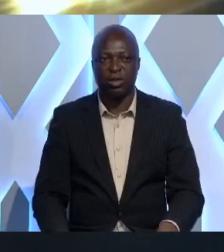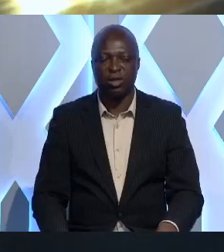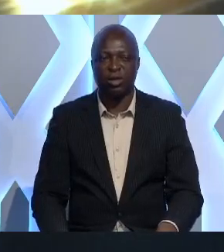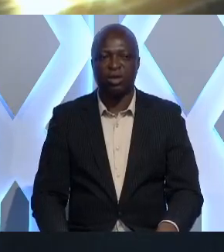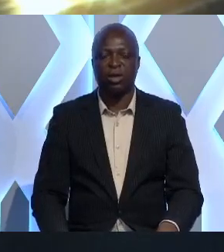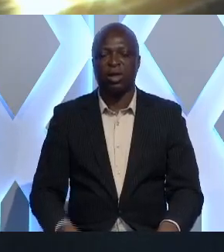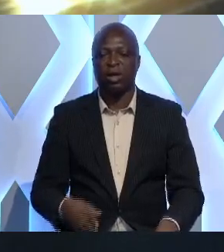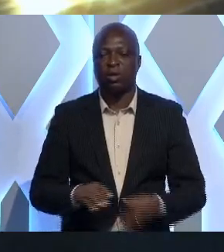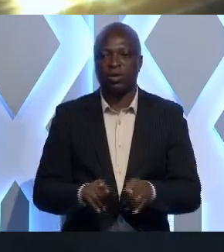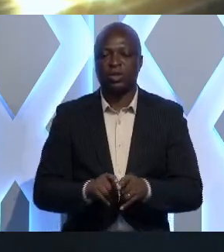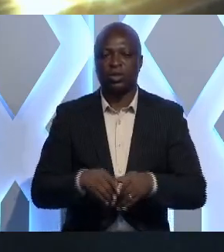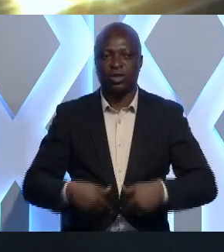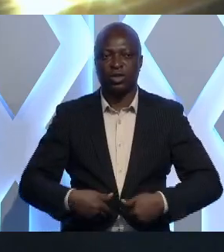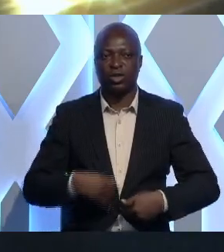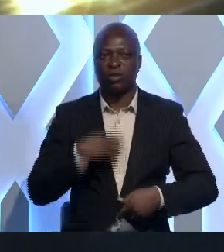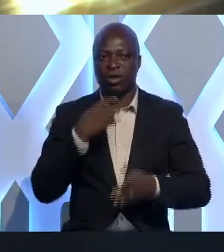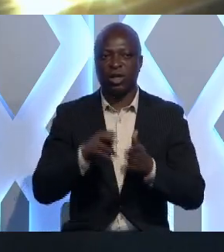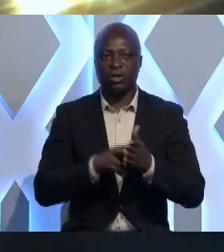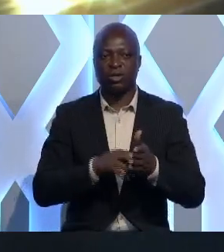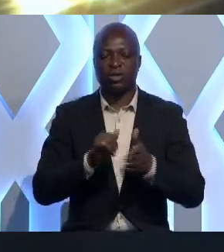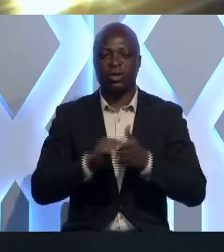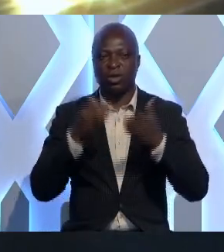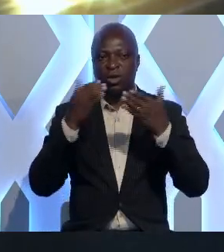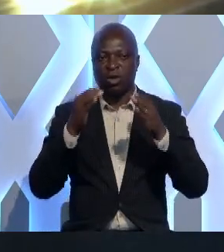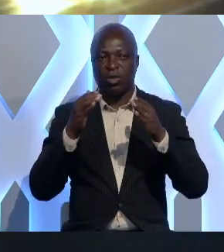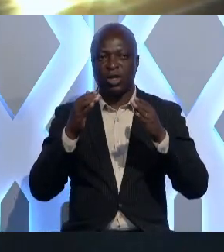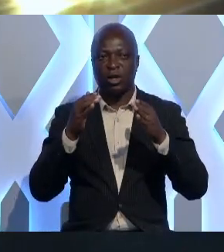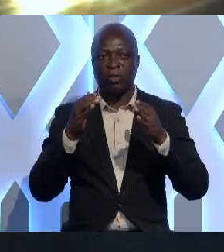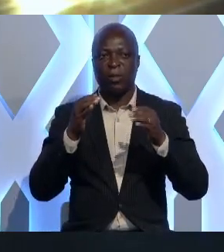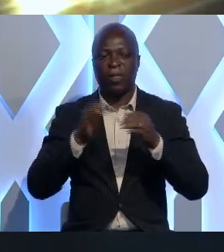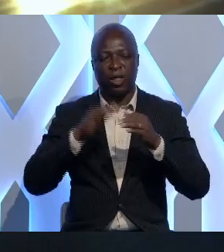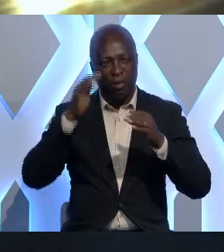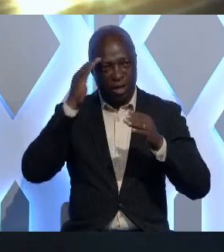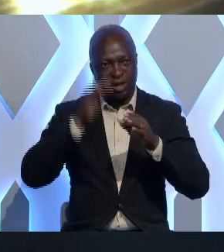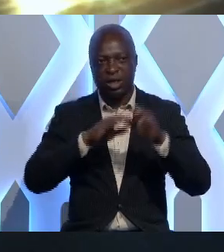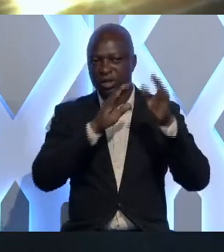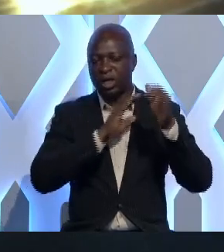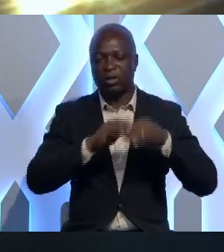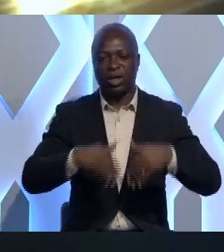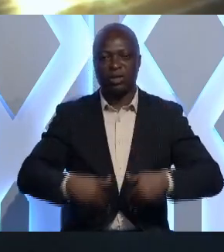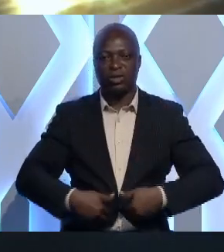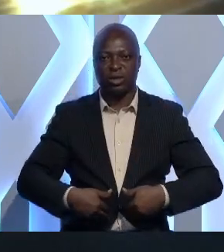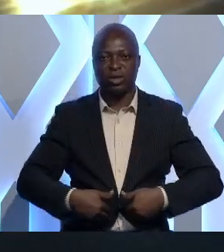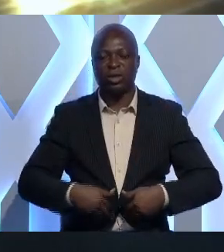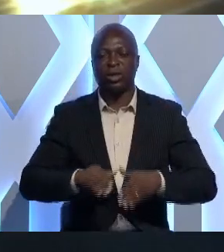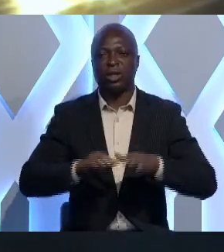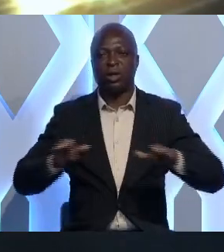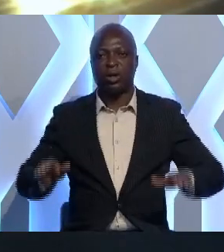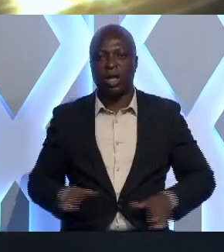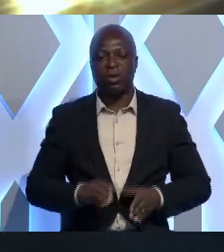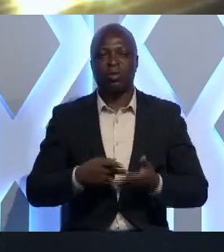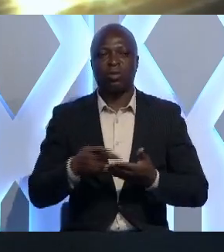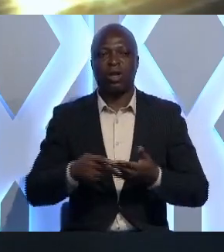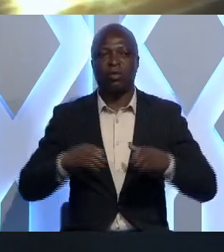Et parlons toujours de jeunesse, je vous donne lecture de ce communiqué de la ministre en charge de la jeunesse. Dans le cas du programme